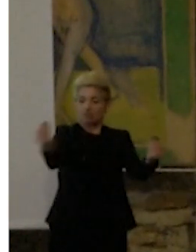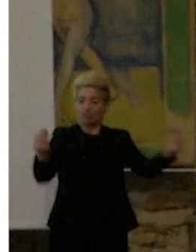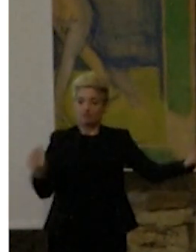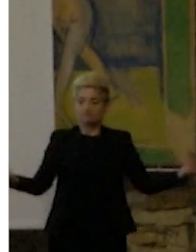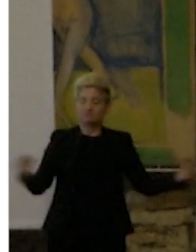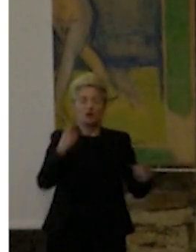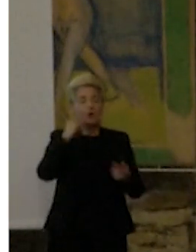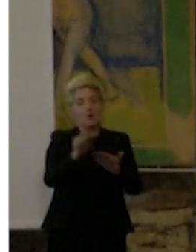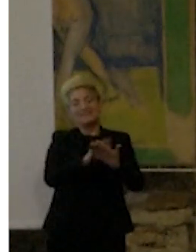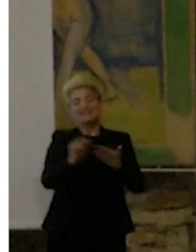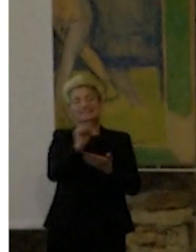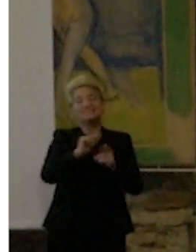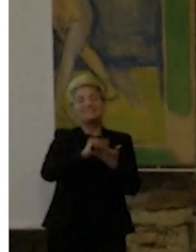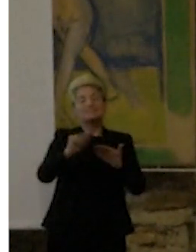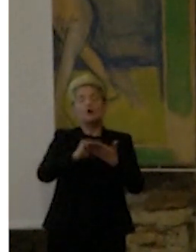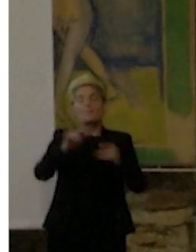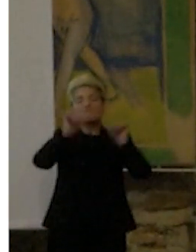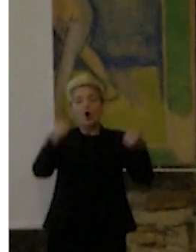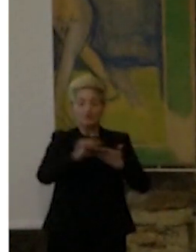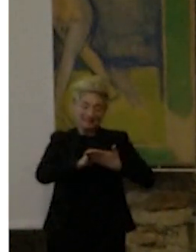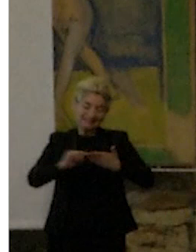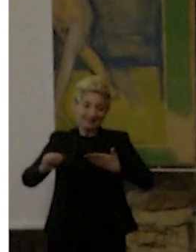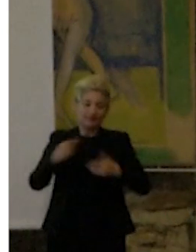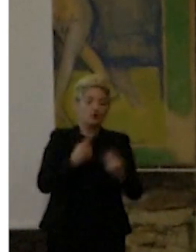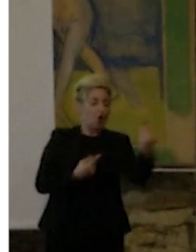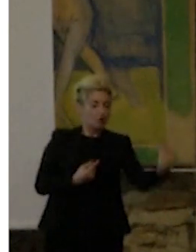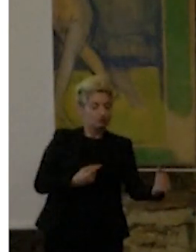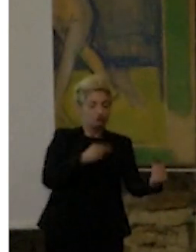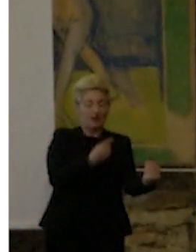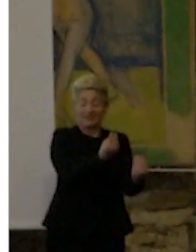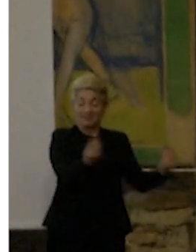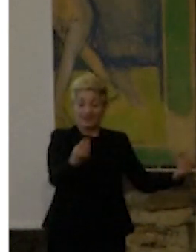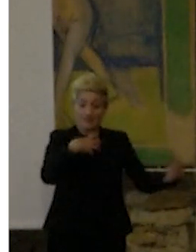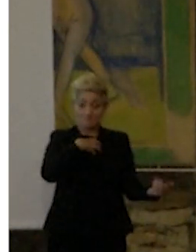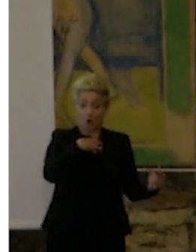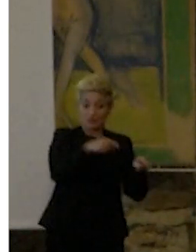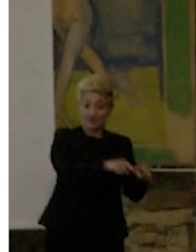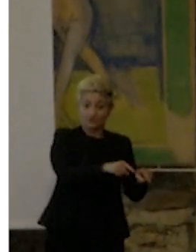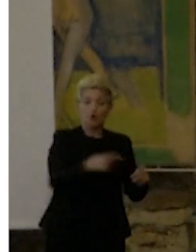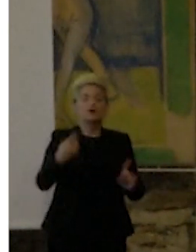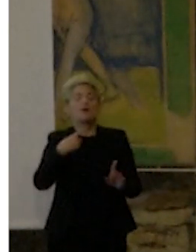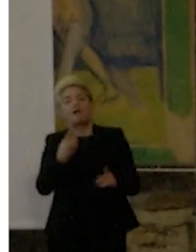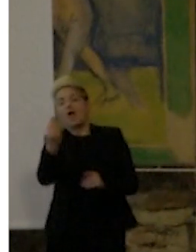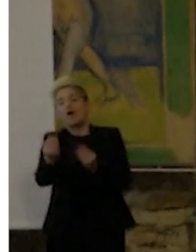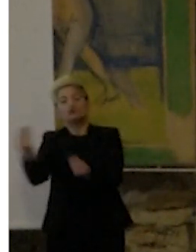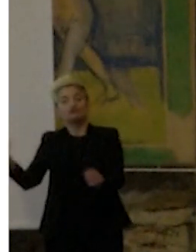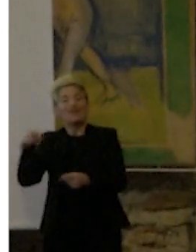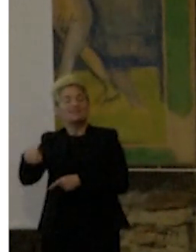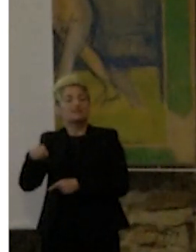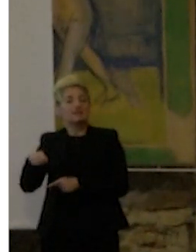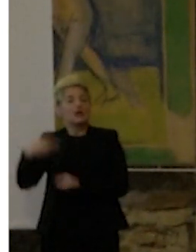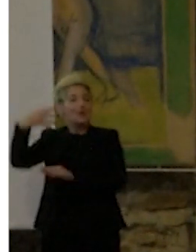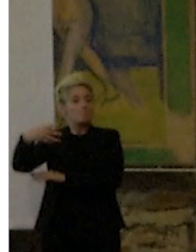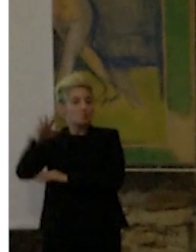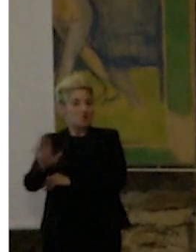scrittura. Cioè, come dire, ci sono dei soggetti che sono gli oggetti di Montessori e gli oggetti di Bruno Munari, ma intesi